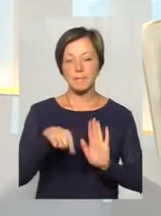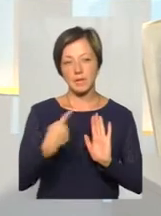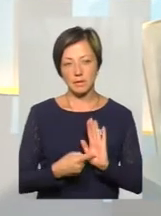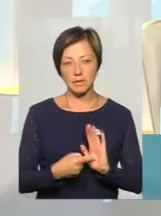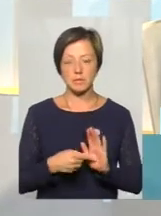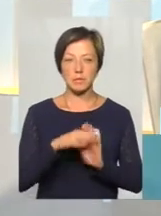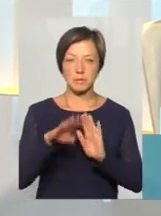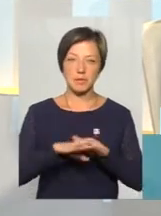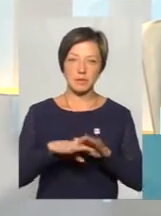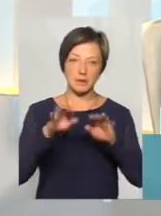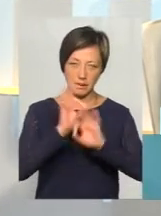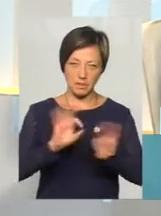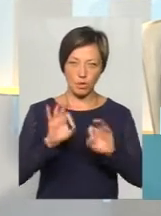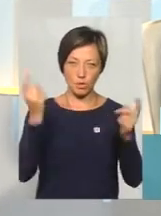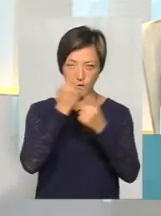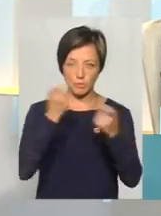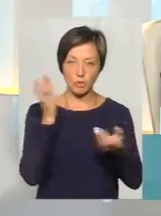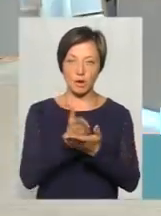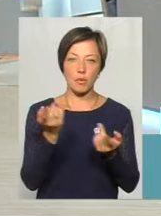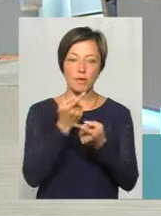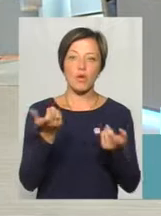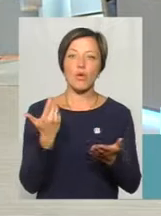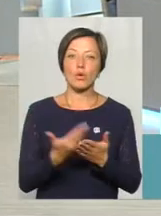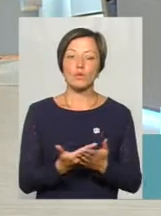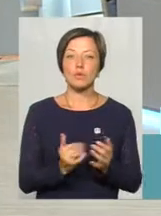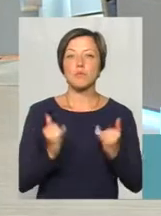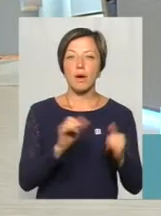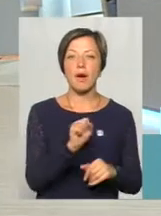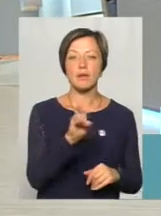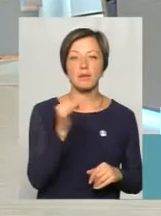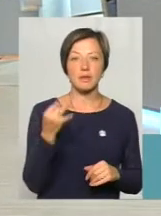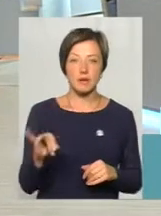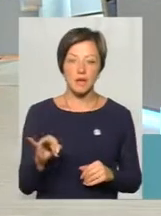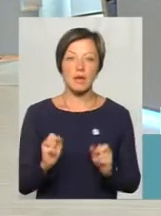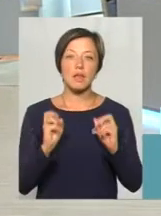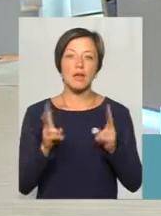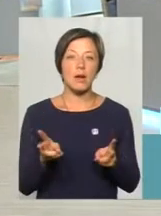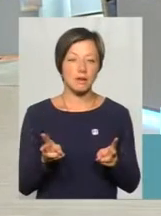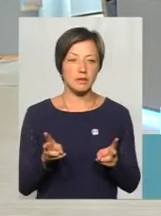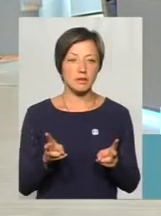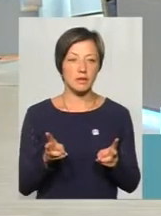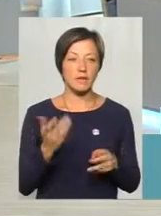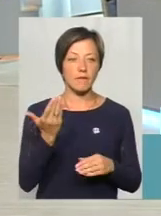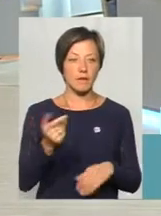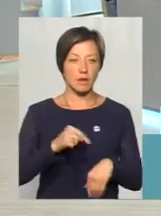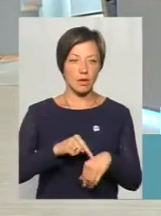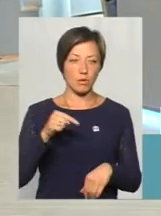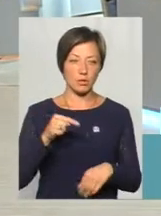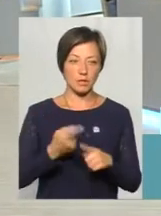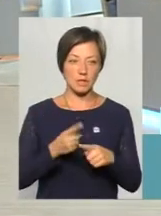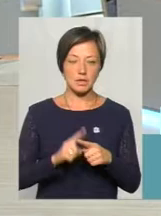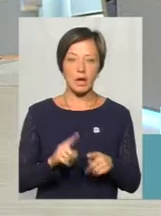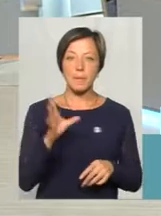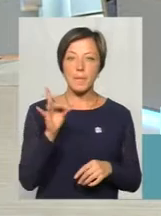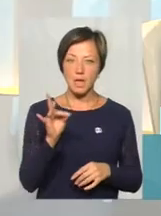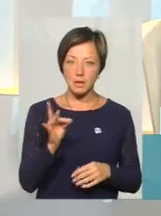питання під трансляцію і ми озвучимо їх у прямому ефірі. Отож, пане Андрію, як ви реагуєте на це? 5